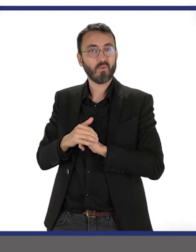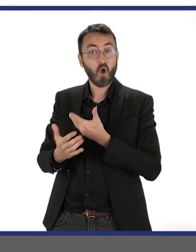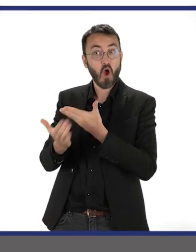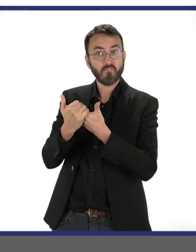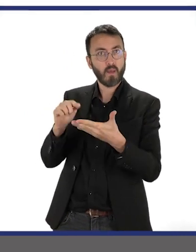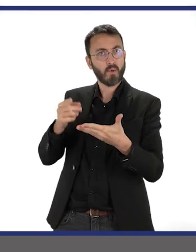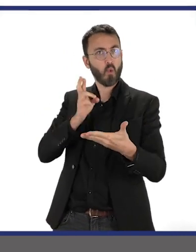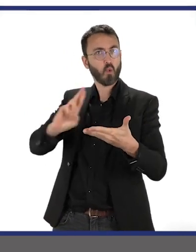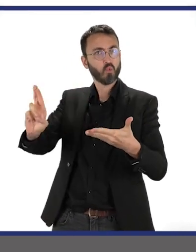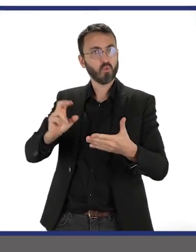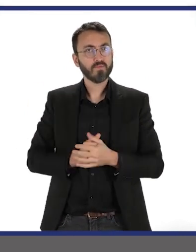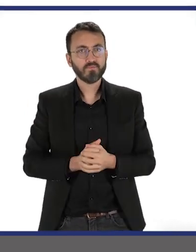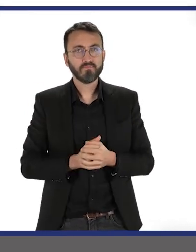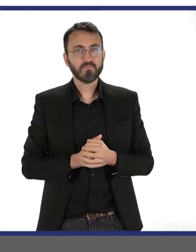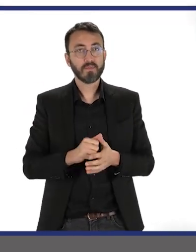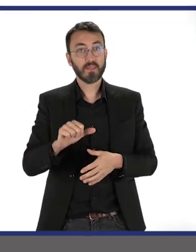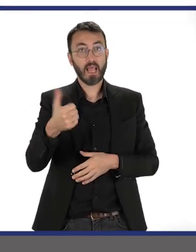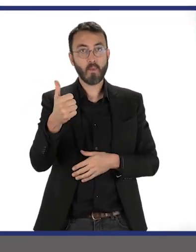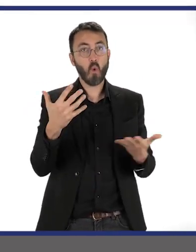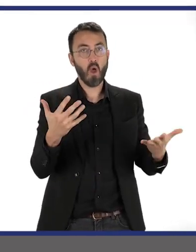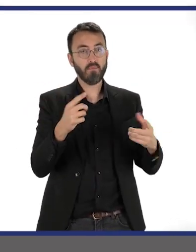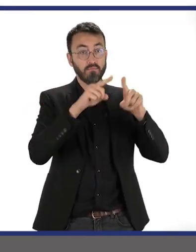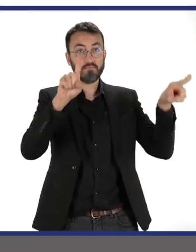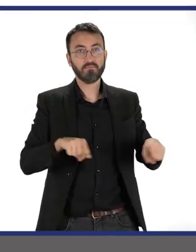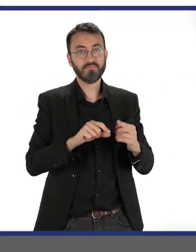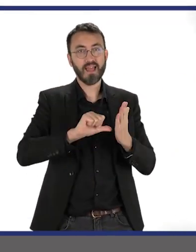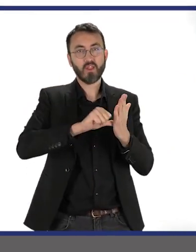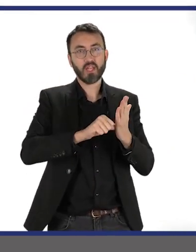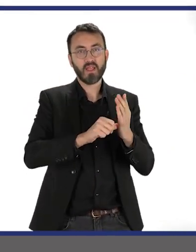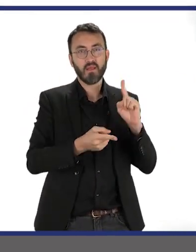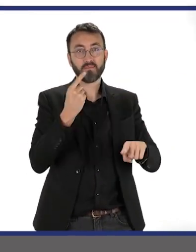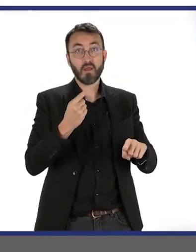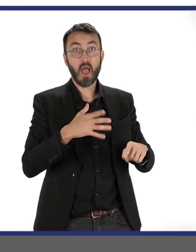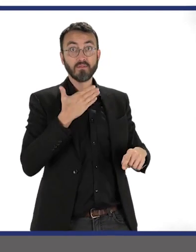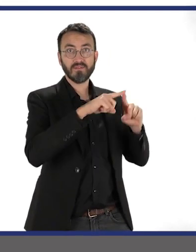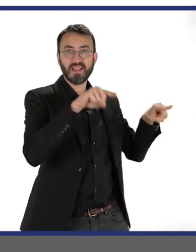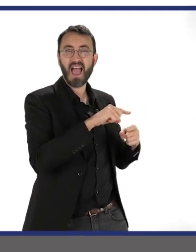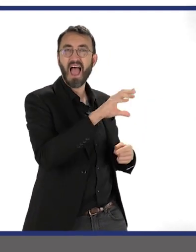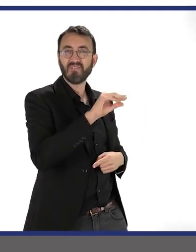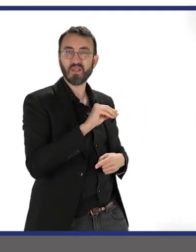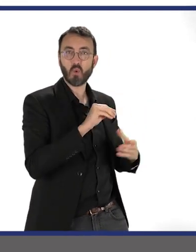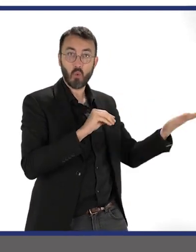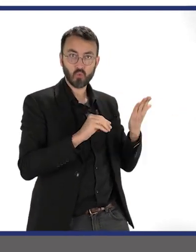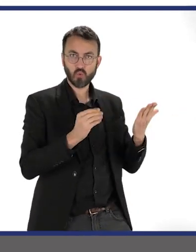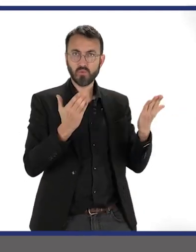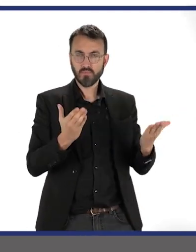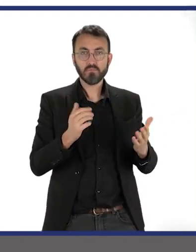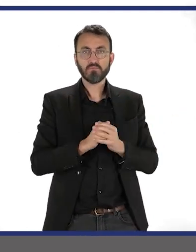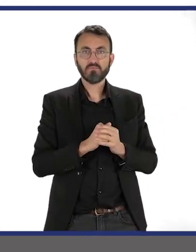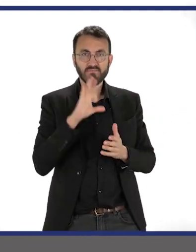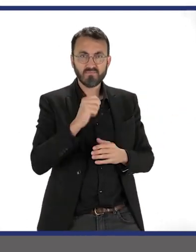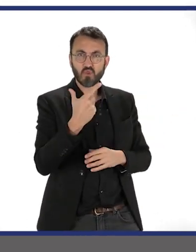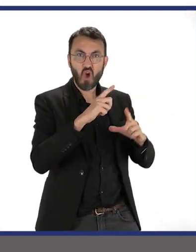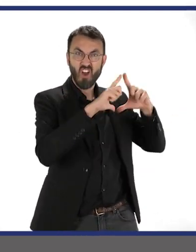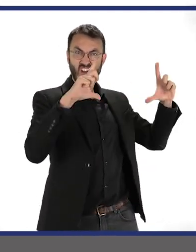protection et l'enveloppe de retour. Tout d'abord, vous devez bien vous identifier grâce à l'invitation que vous avez reçue. Cette